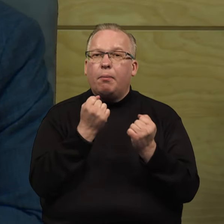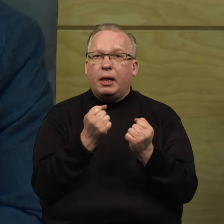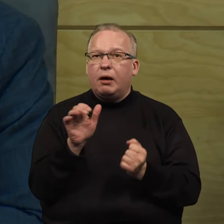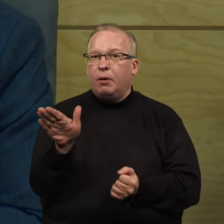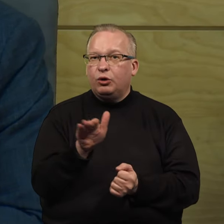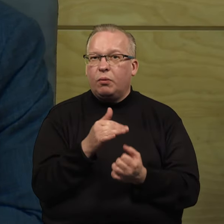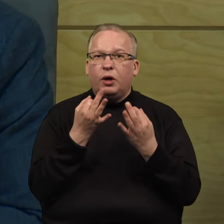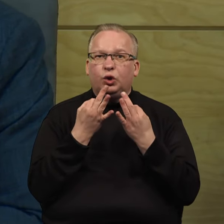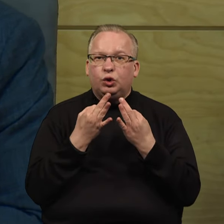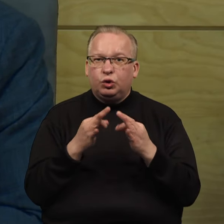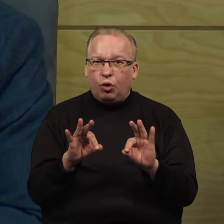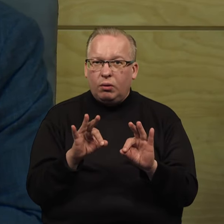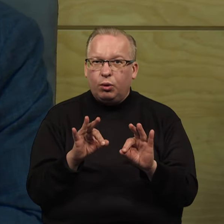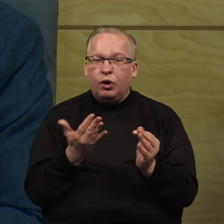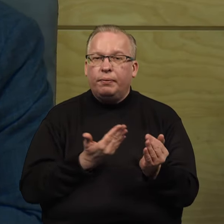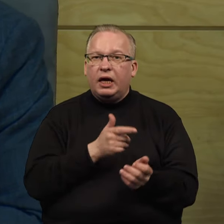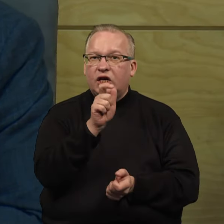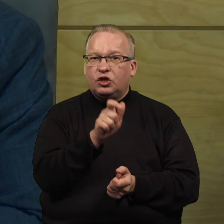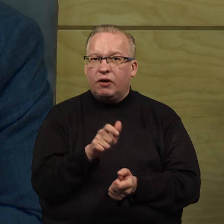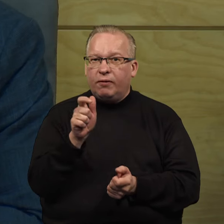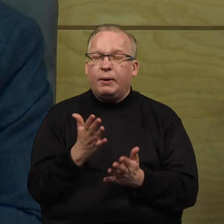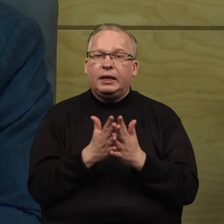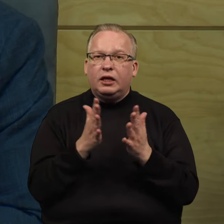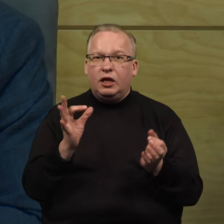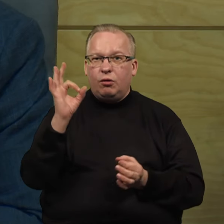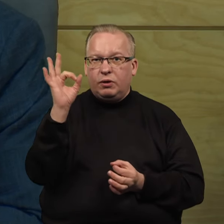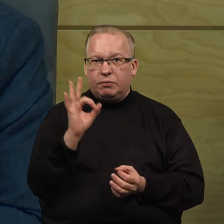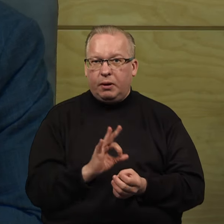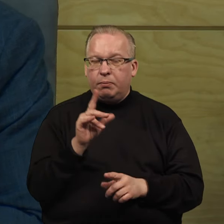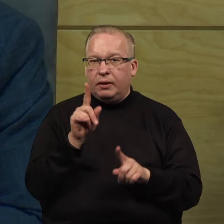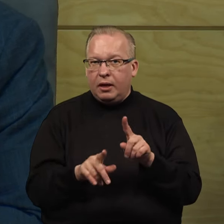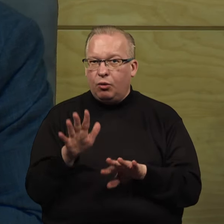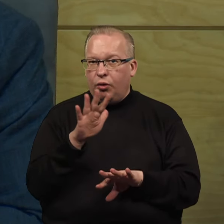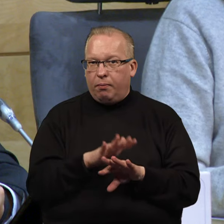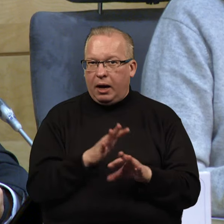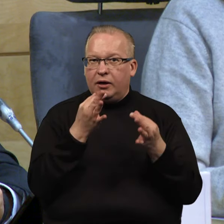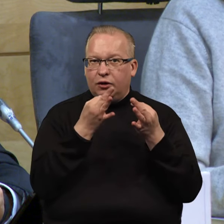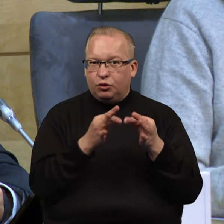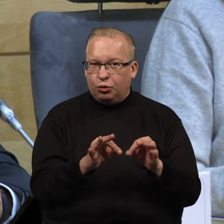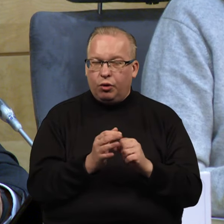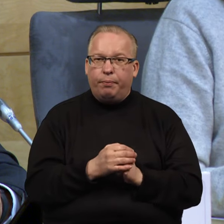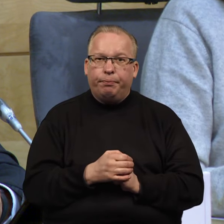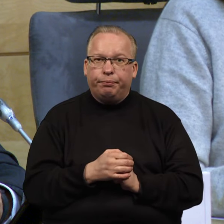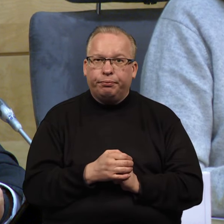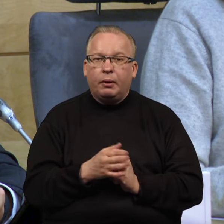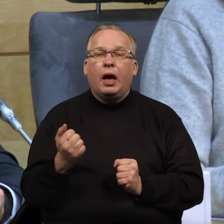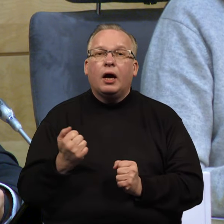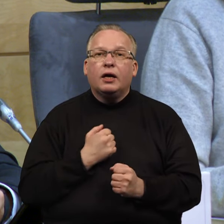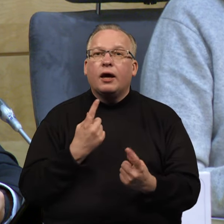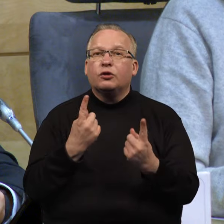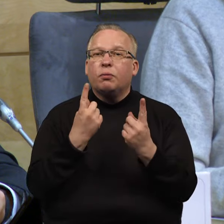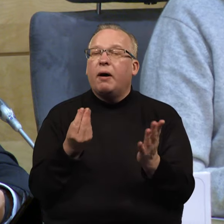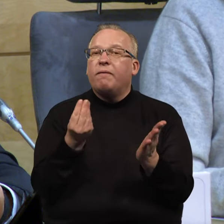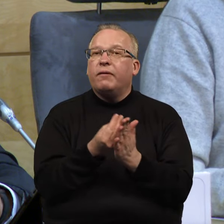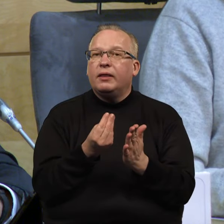siūlymą, tai skolinimuosi iš gyventojų, didesnėmis palūkinis negu bankai. Siūlo. Siekiant didinti kraušto apsaugos